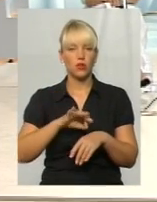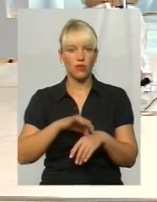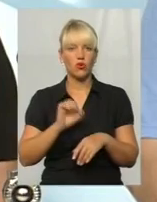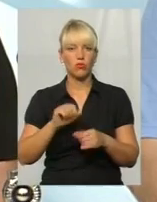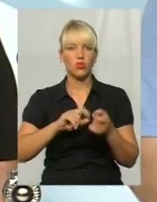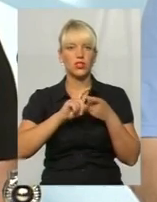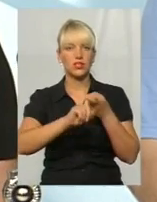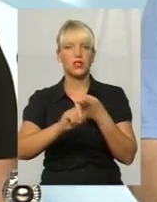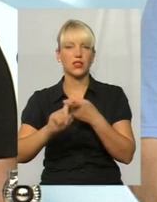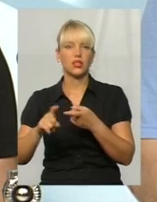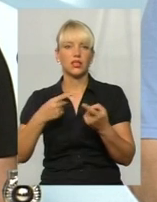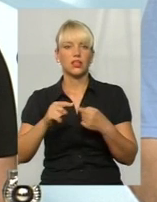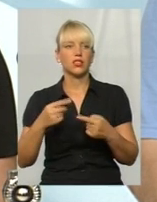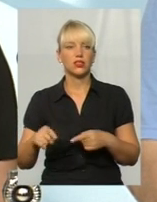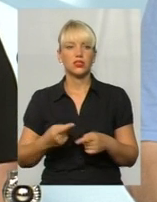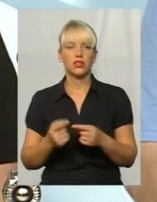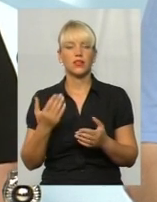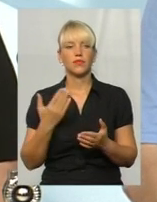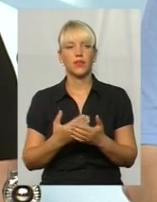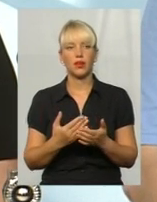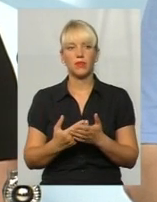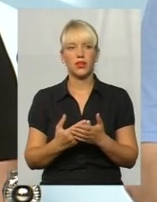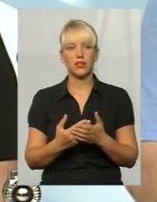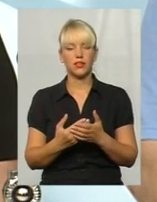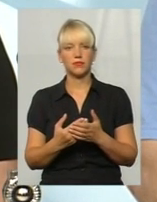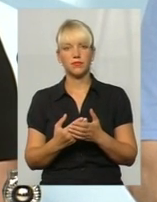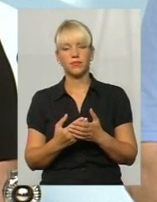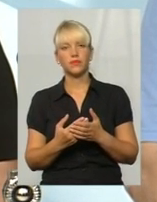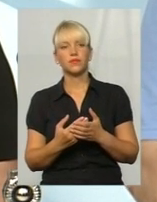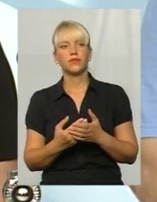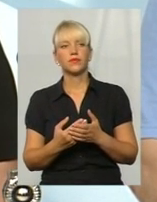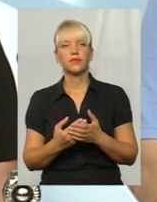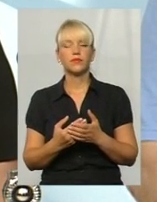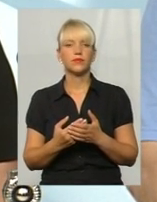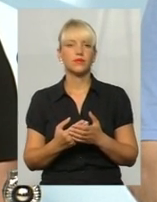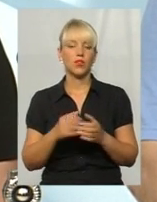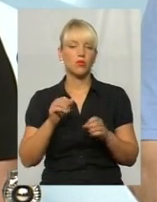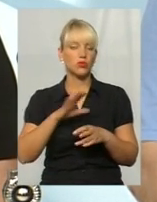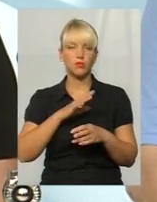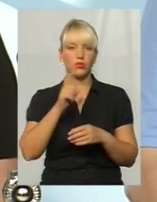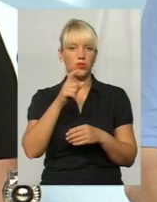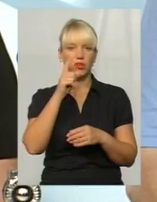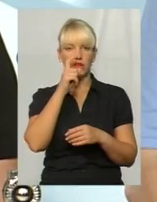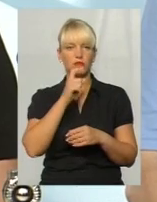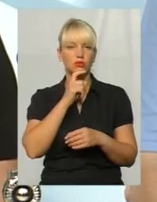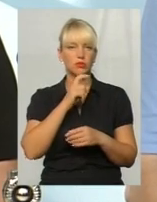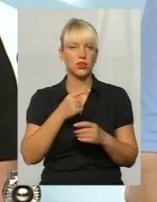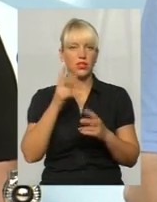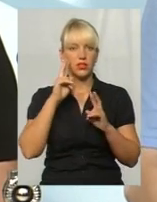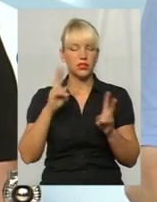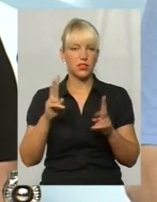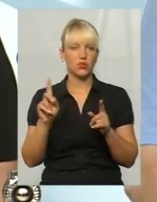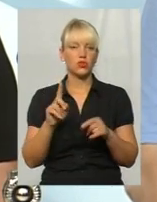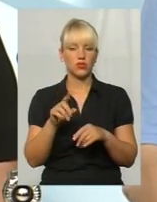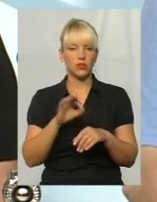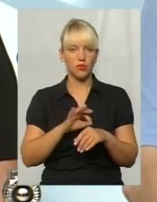своїх куточок? І вона дуже скрипно перебігає в латентній формі, основному. людина не знаючи, вона може